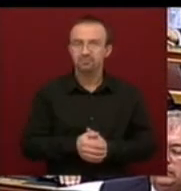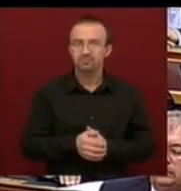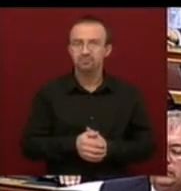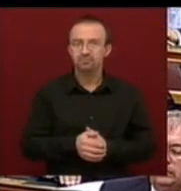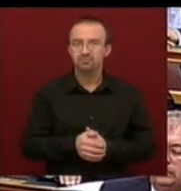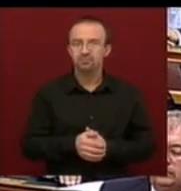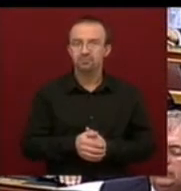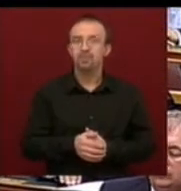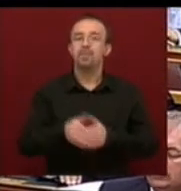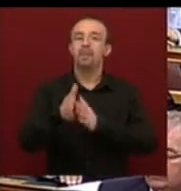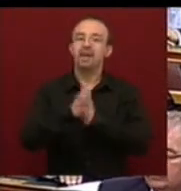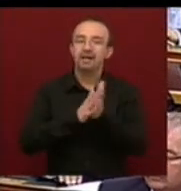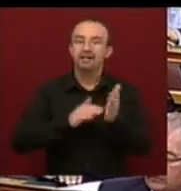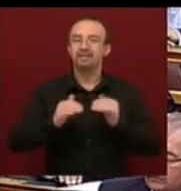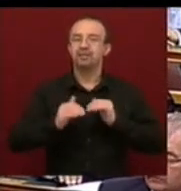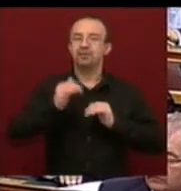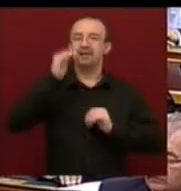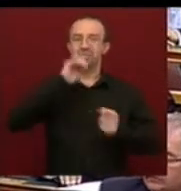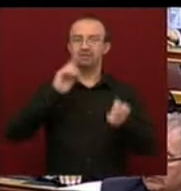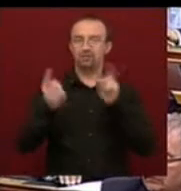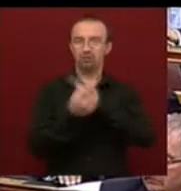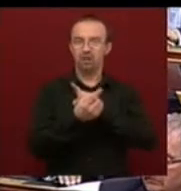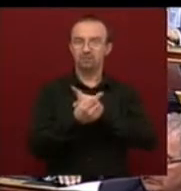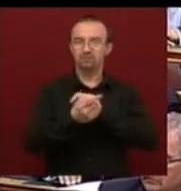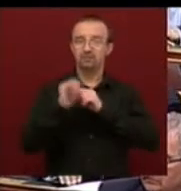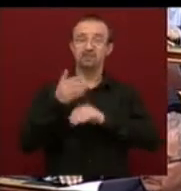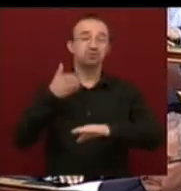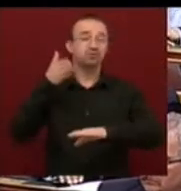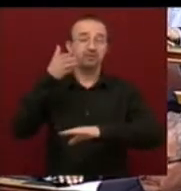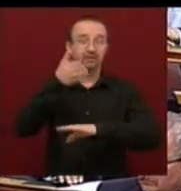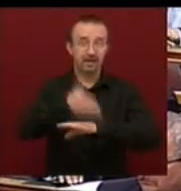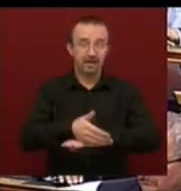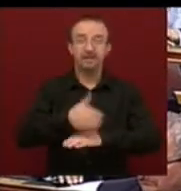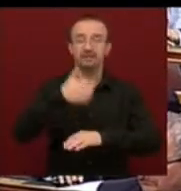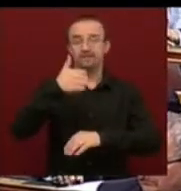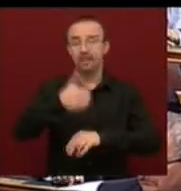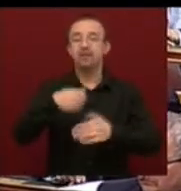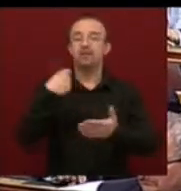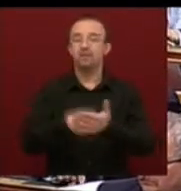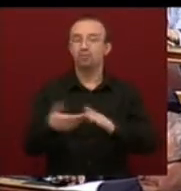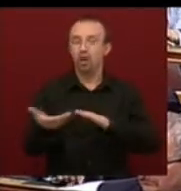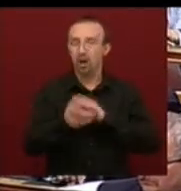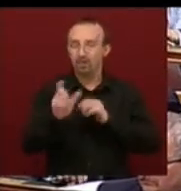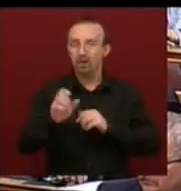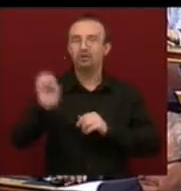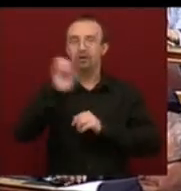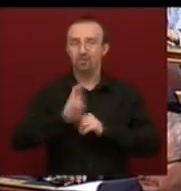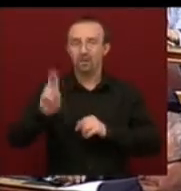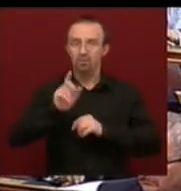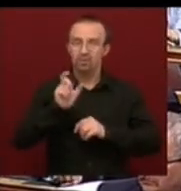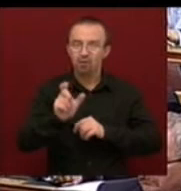elekezd egy növekedési fordulatot, és ehhez egy a valuta alappal és az unióval